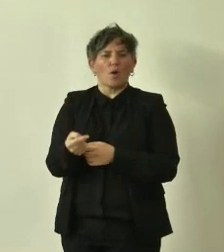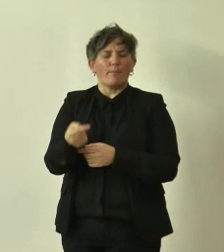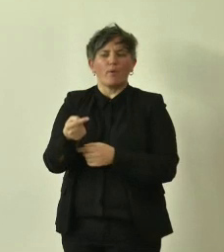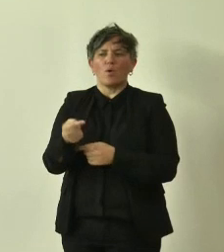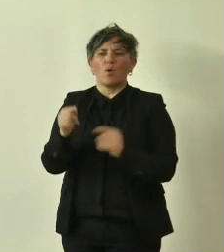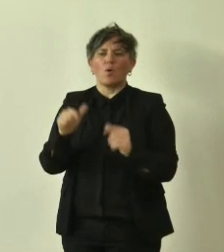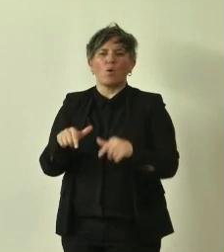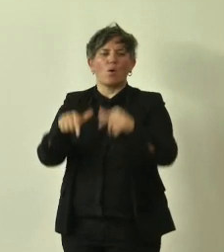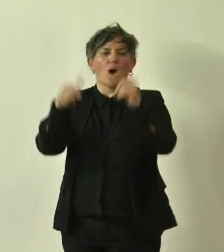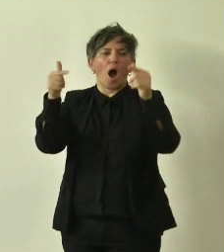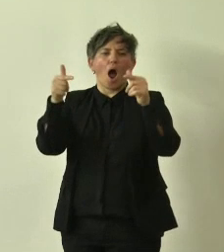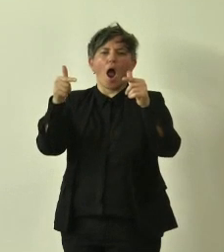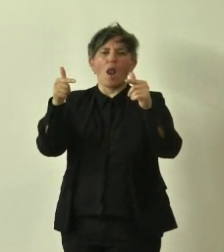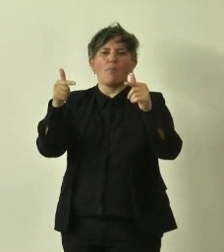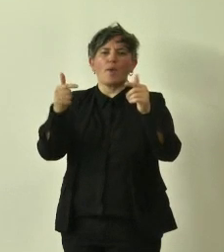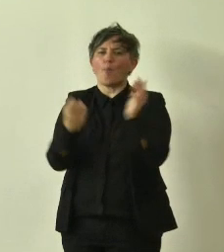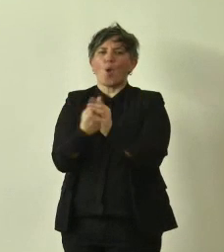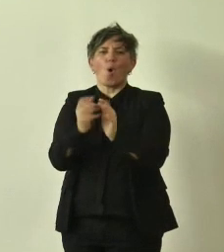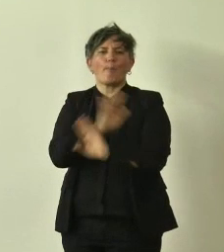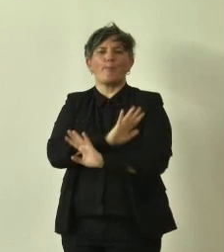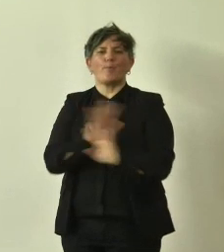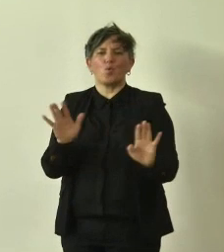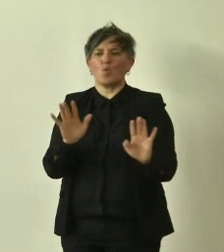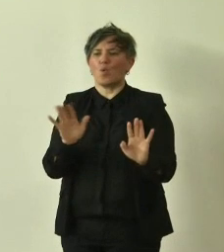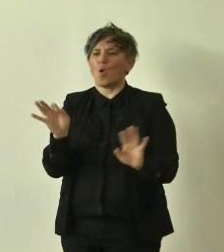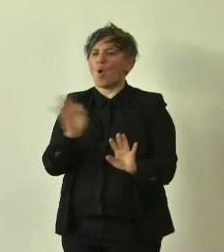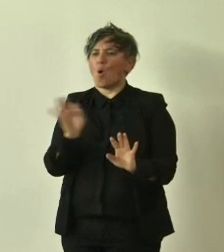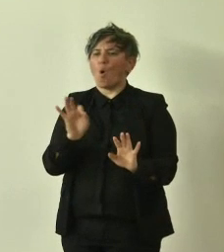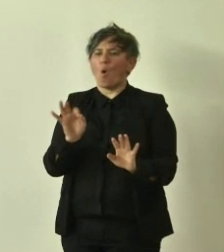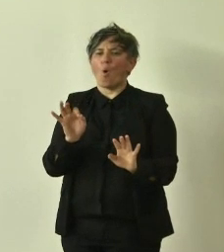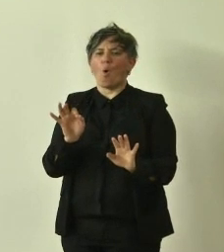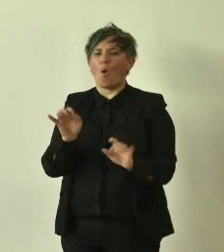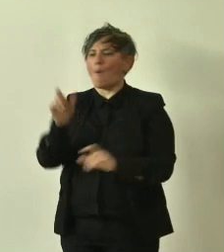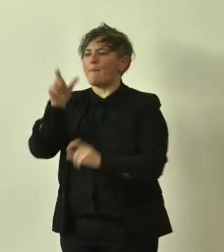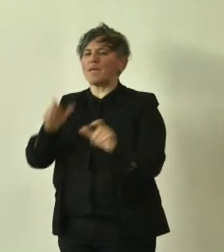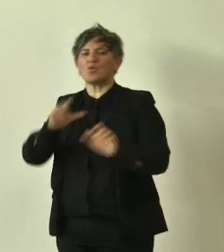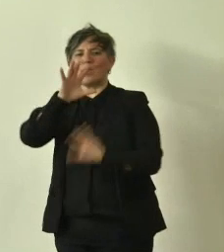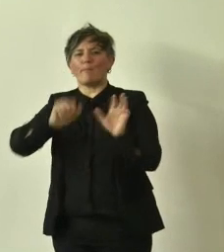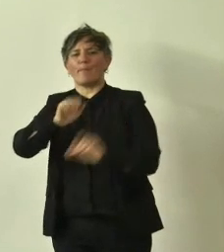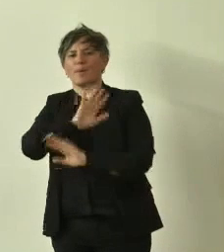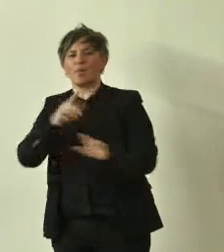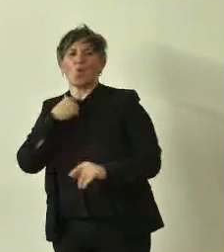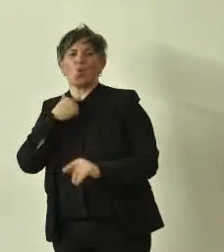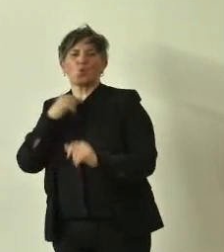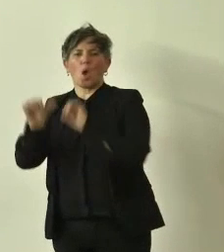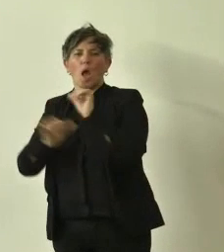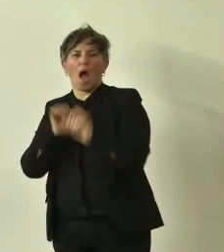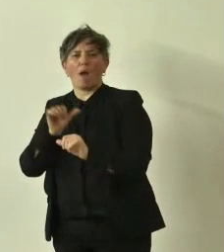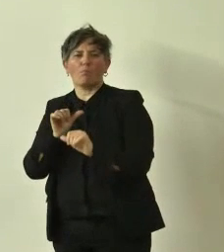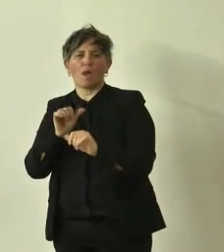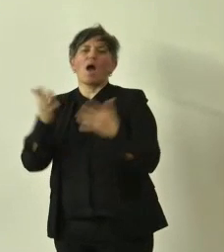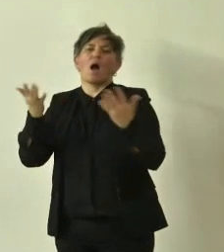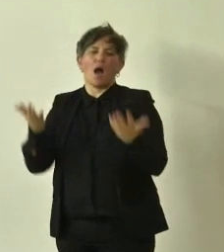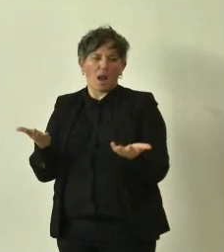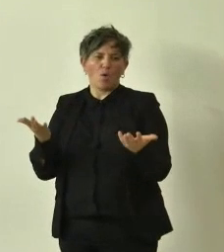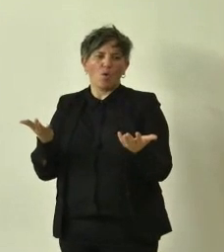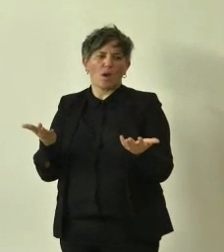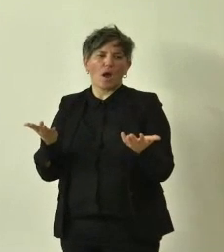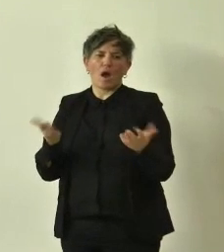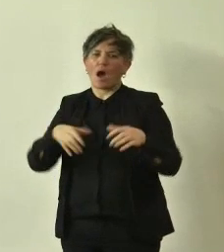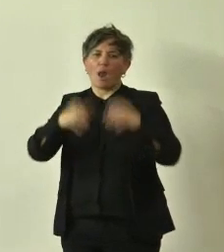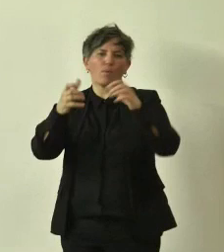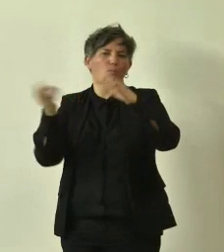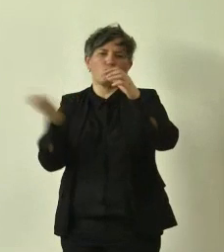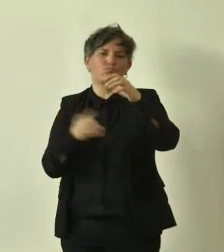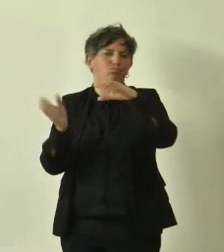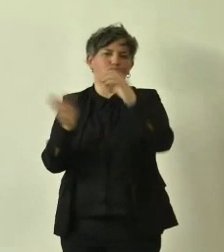più super produttive oppure cambiano i gusti del mercato l'epilogo è la morte dell'albero